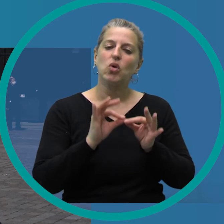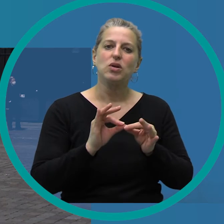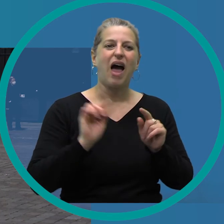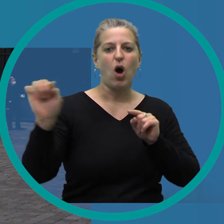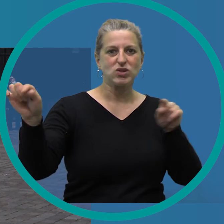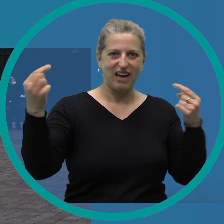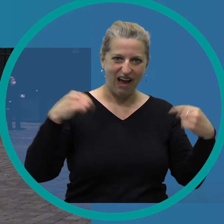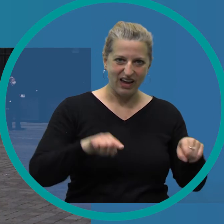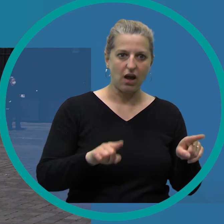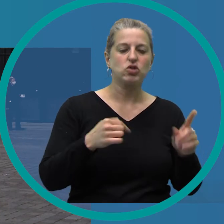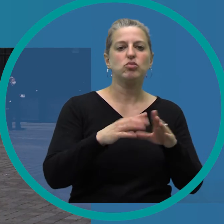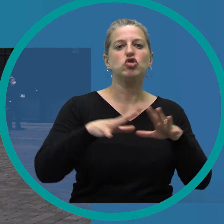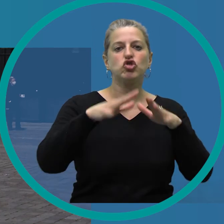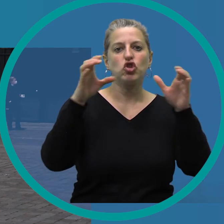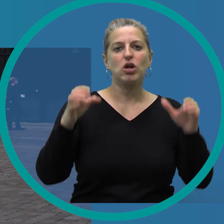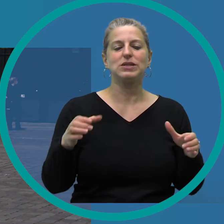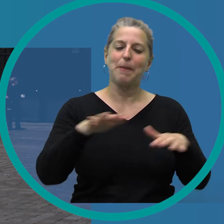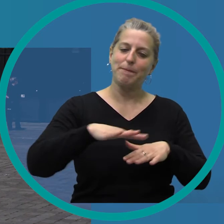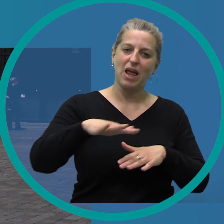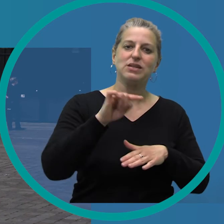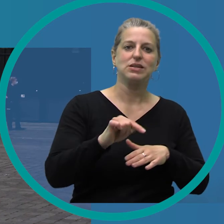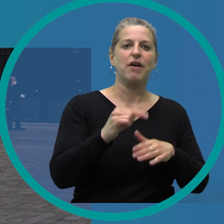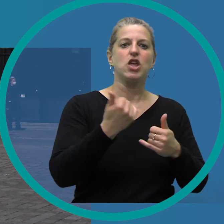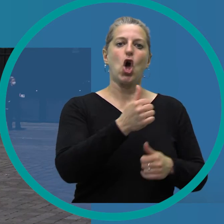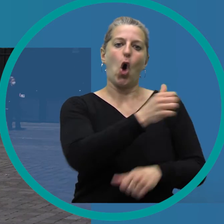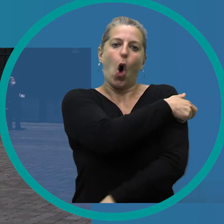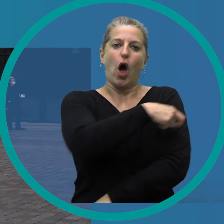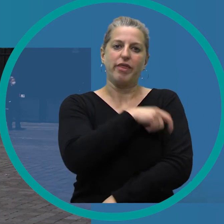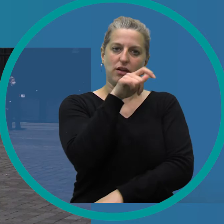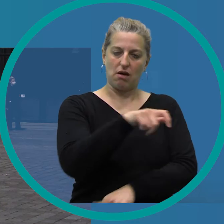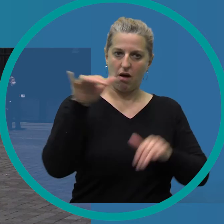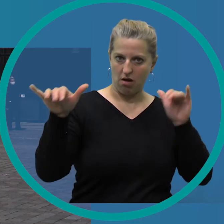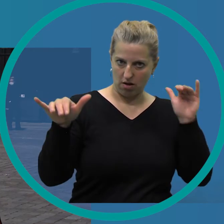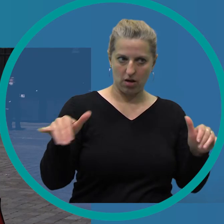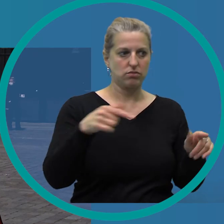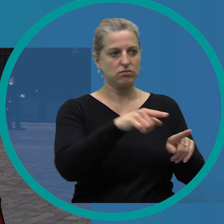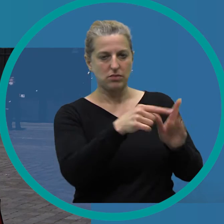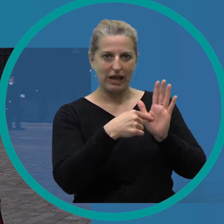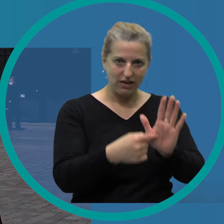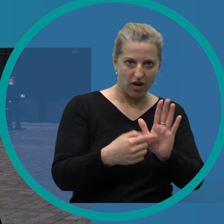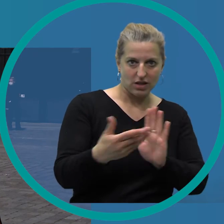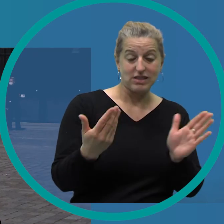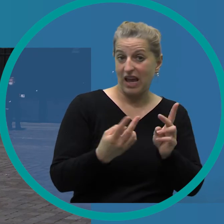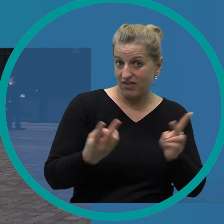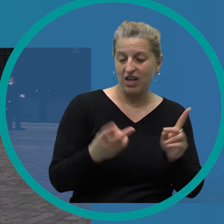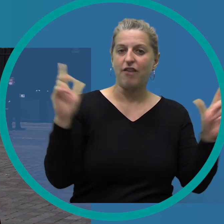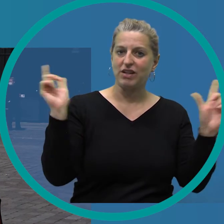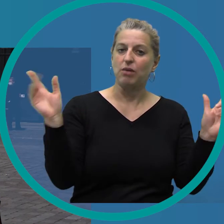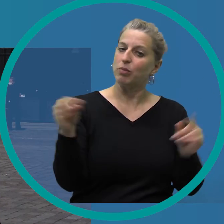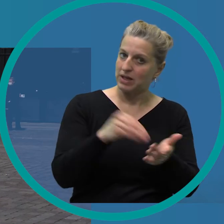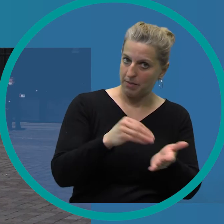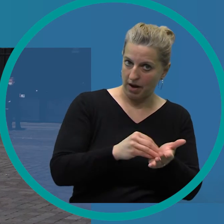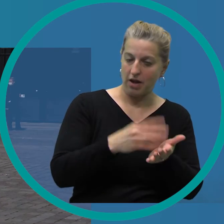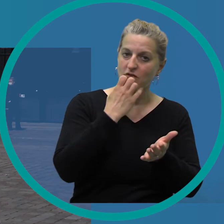allen Ausgängen und Eingängen zum Schlossplatz OrdnerInnen platzieren müssen. Und diese weisen die Menschen darauf hin, dass sie entweder an der